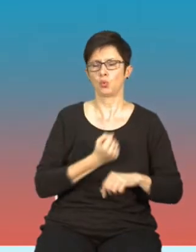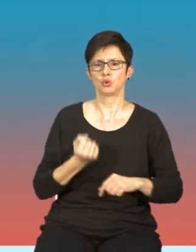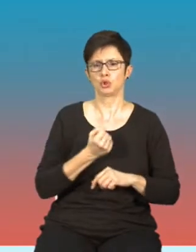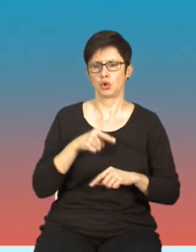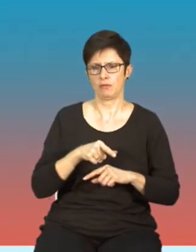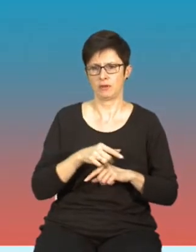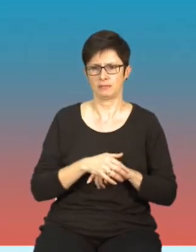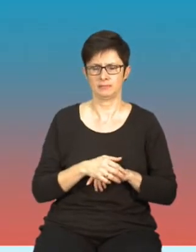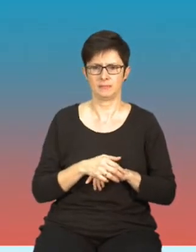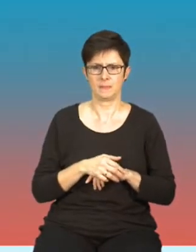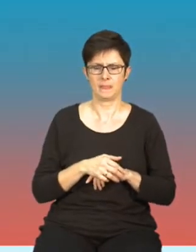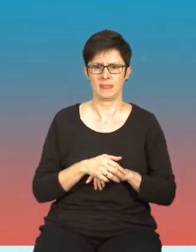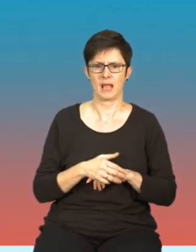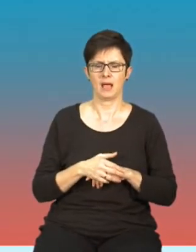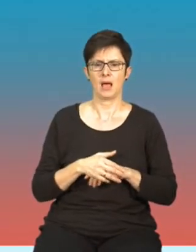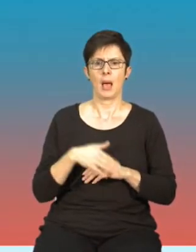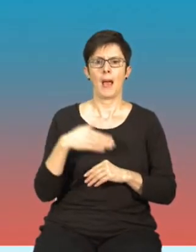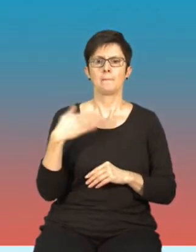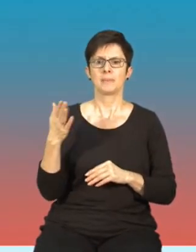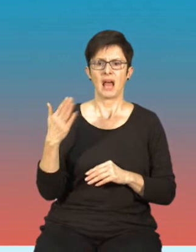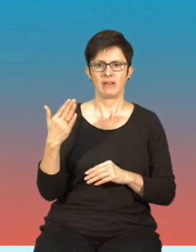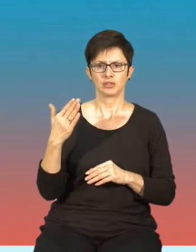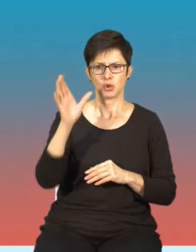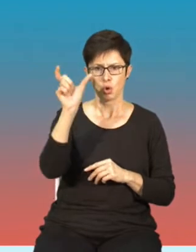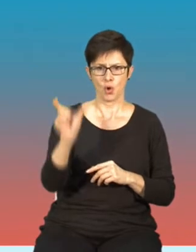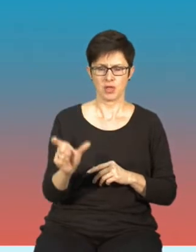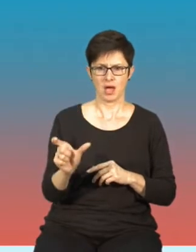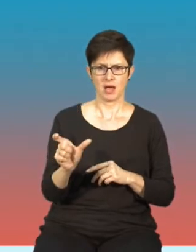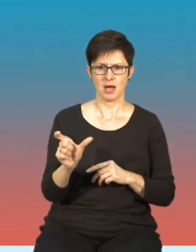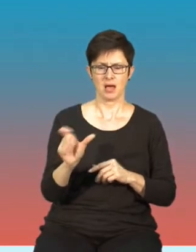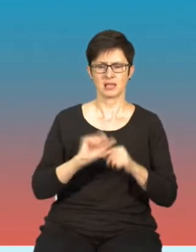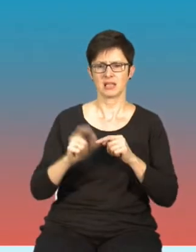Po prawej stronie widnieje fragment